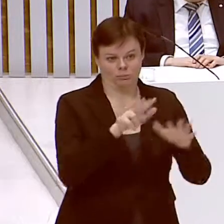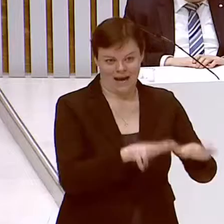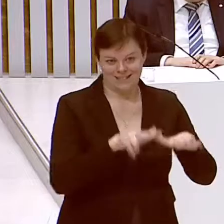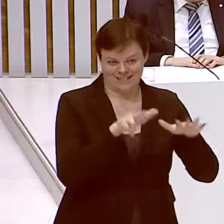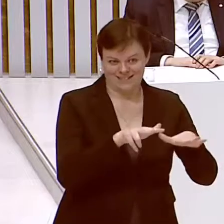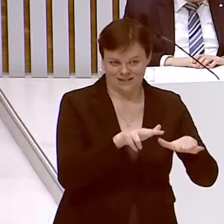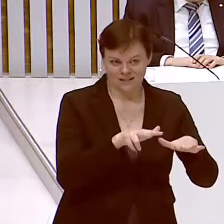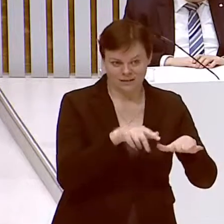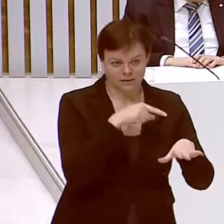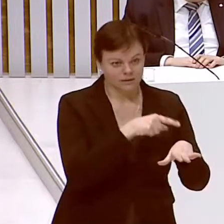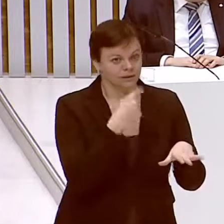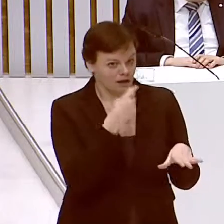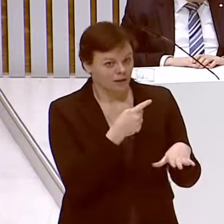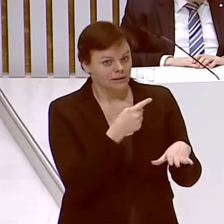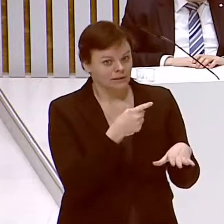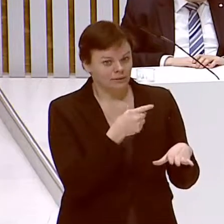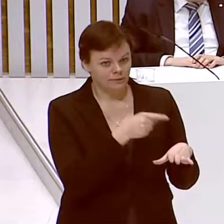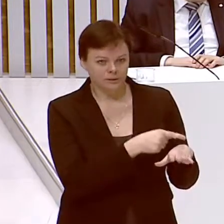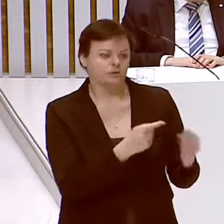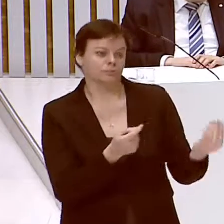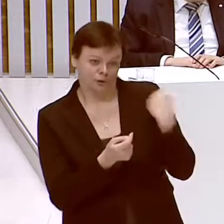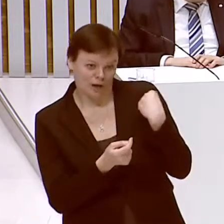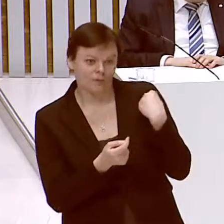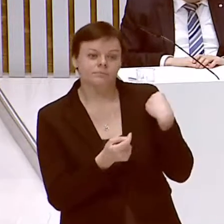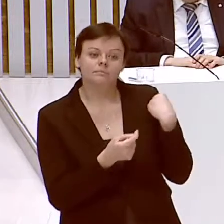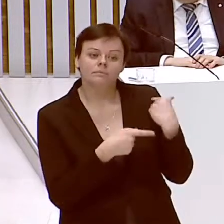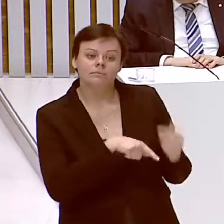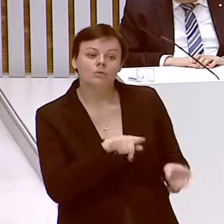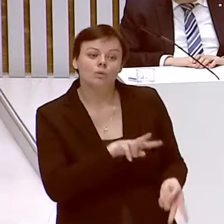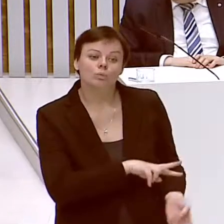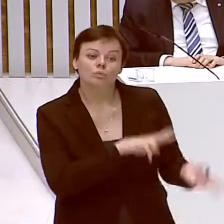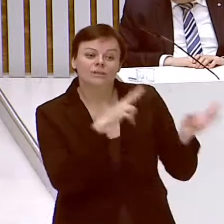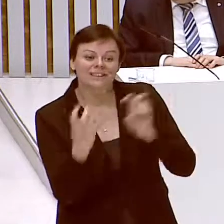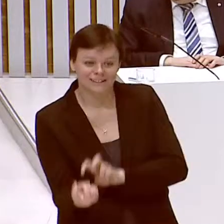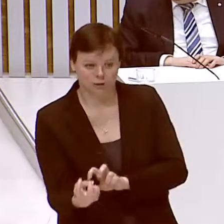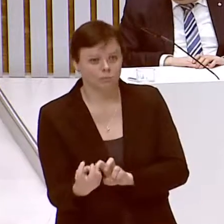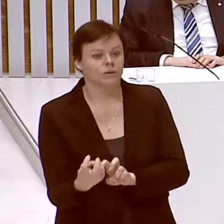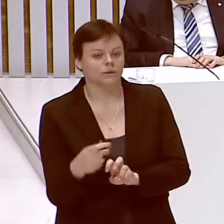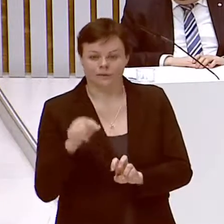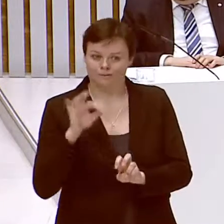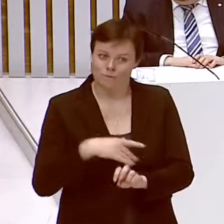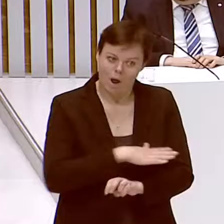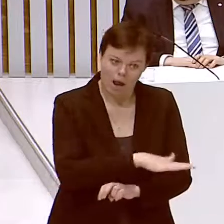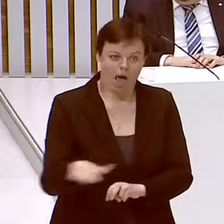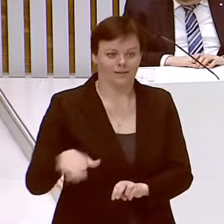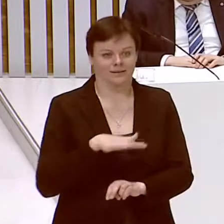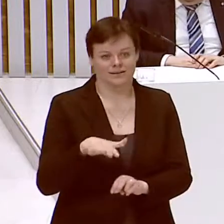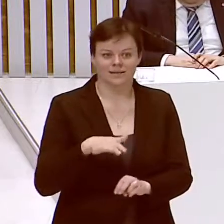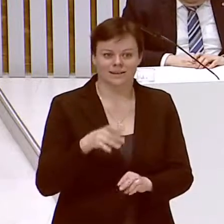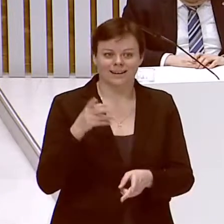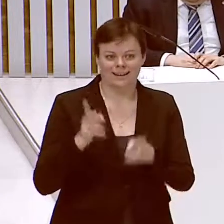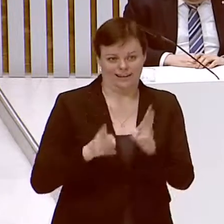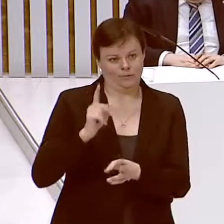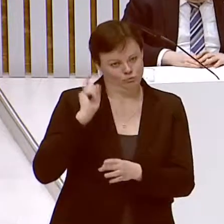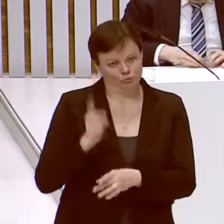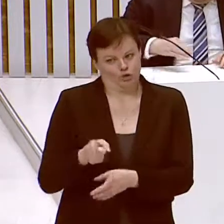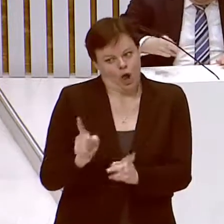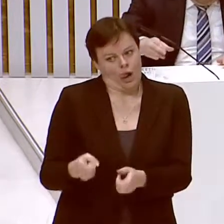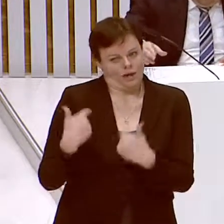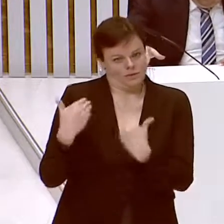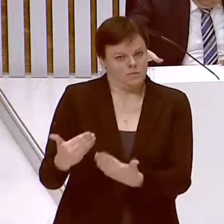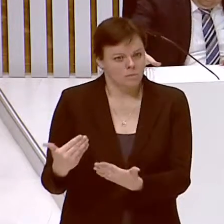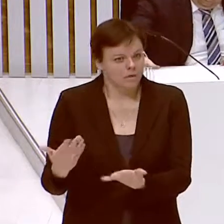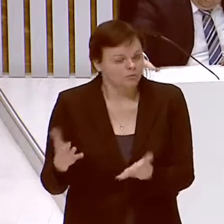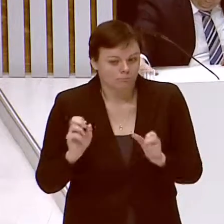Soziales aber nun mitgeteilt, dass die Umsetzung durch Landesgesetze erforderlich sei. Soweit, so gut.